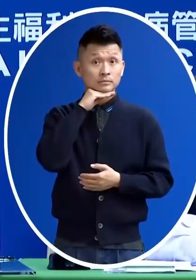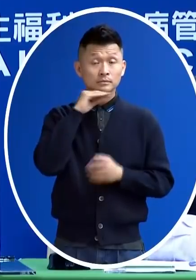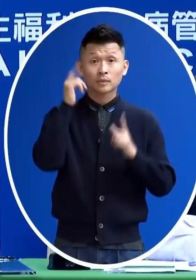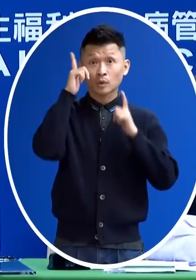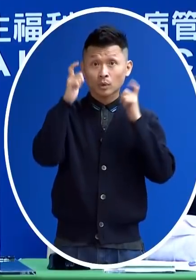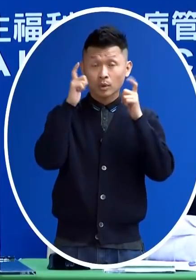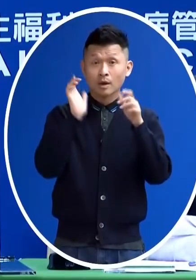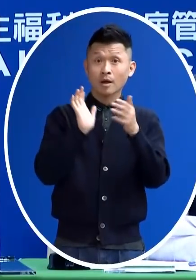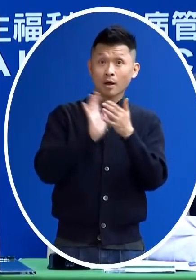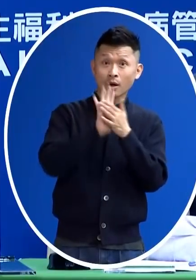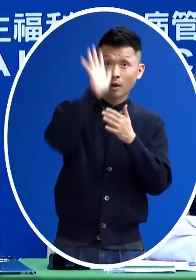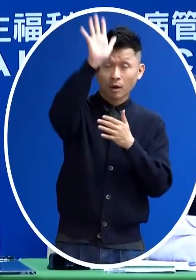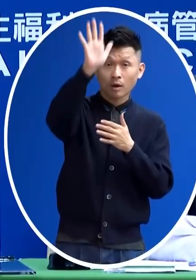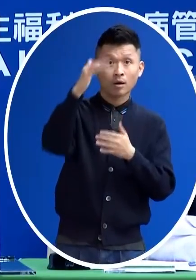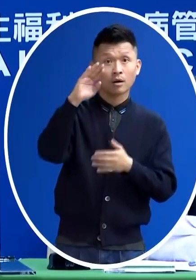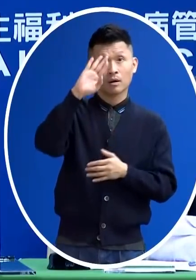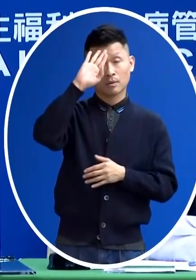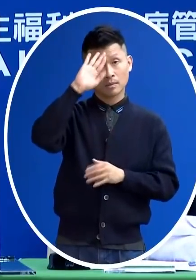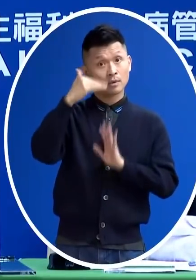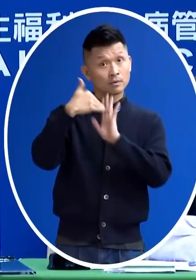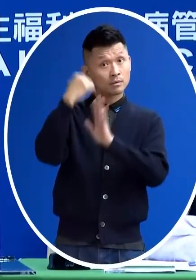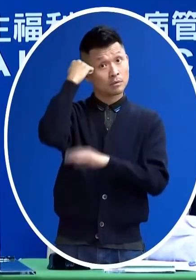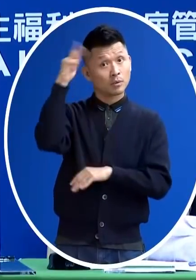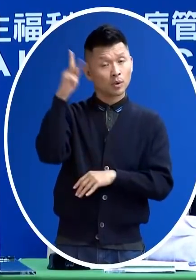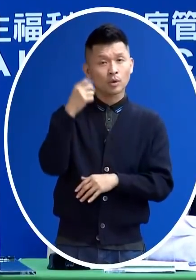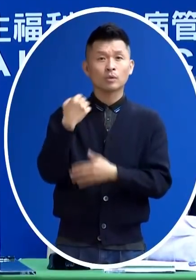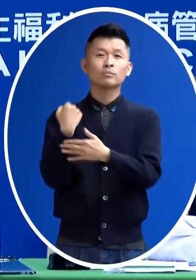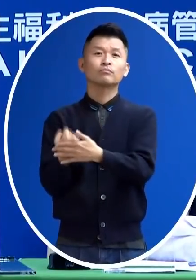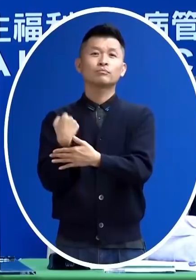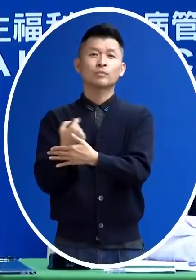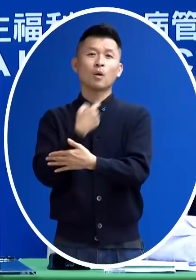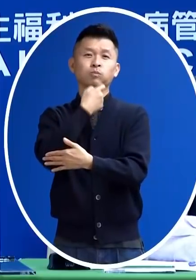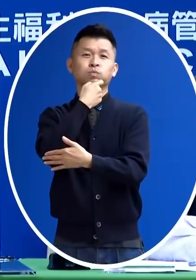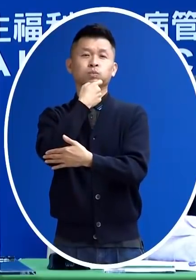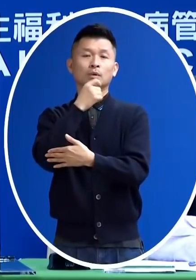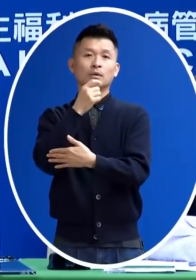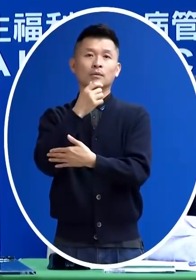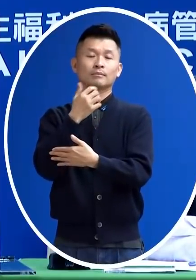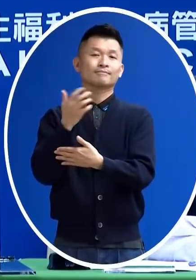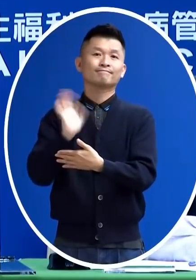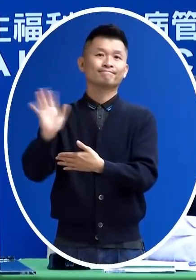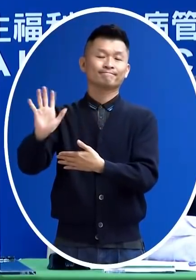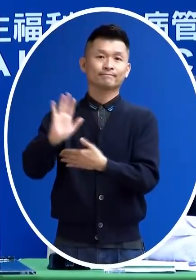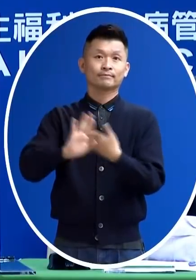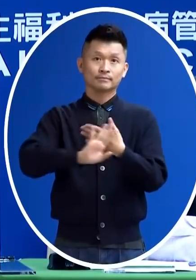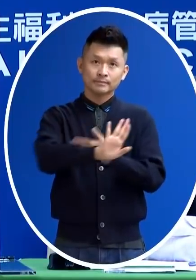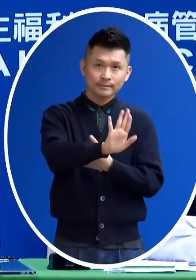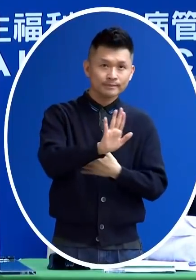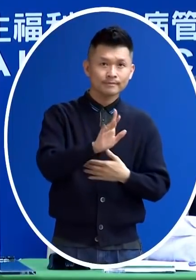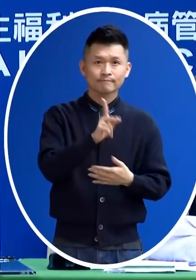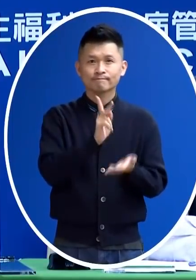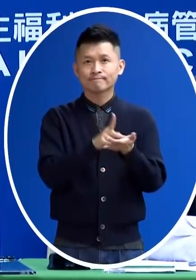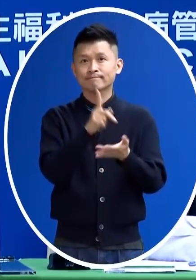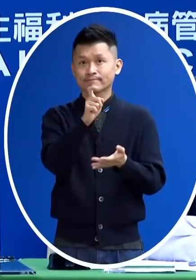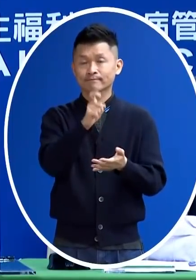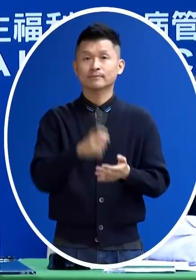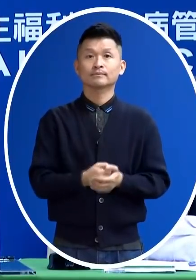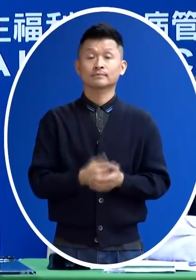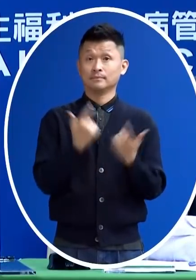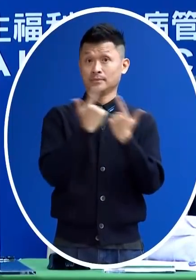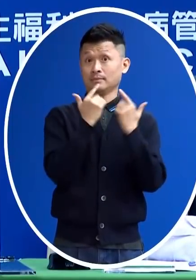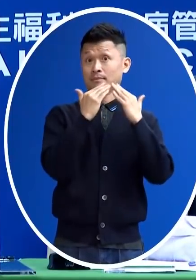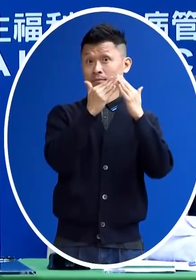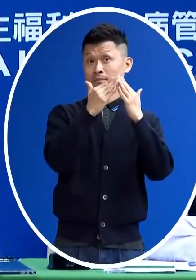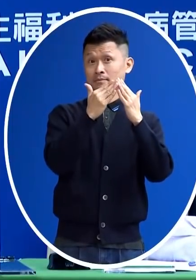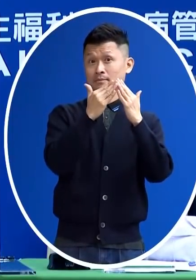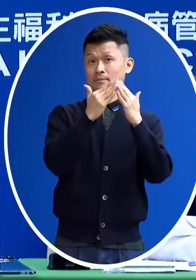過年之後願意在防疫旅館待的人那個不算以外 事實上是用不到所以他就像在台北